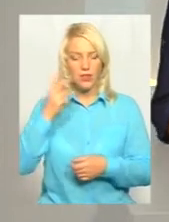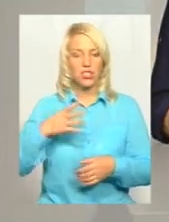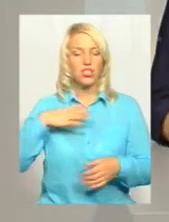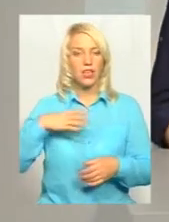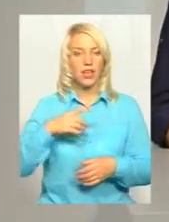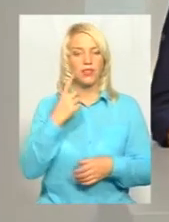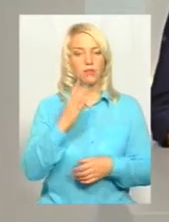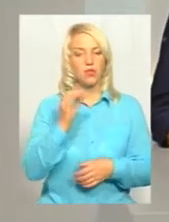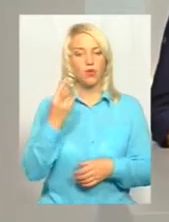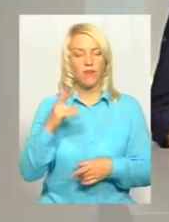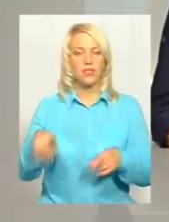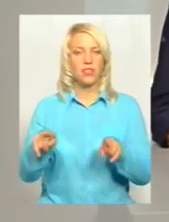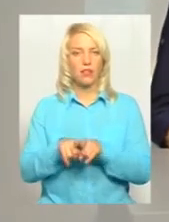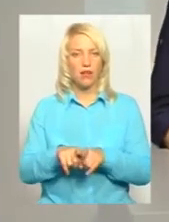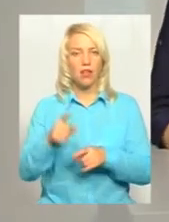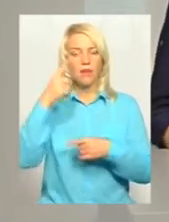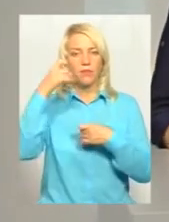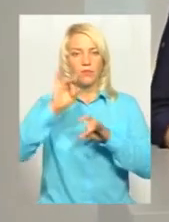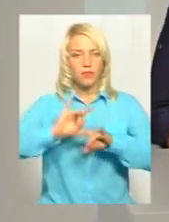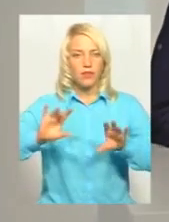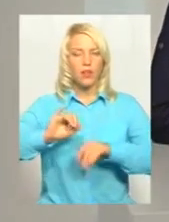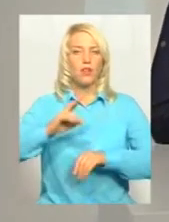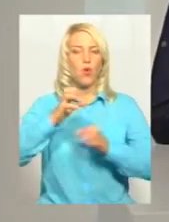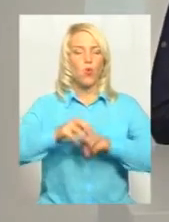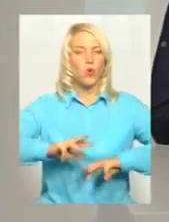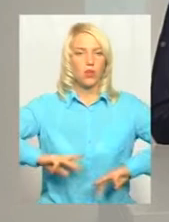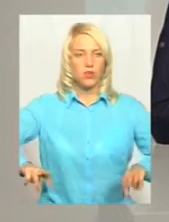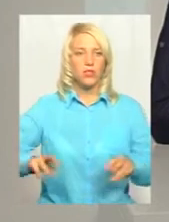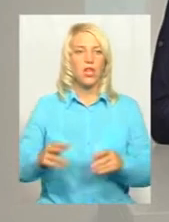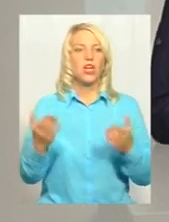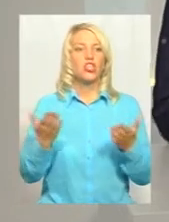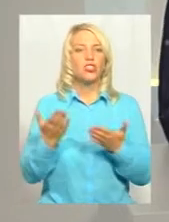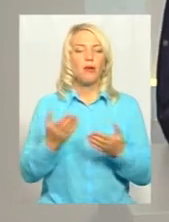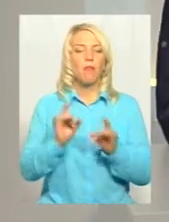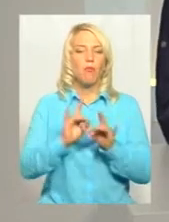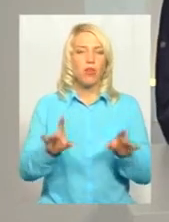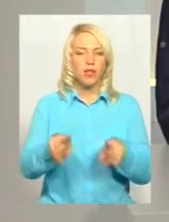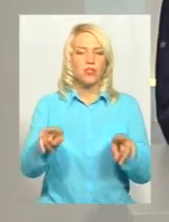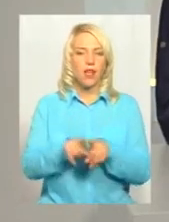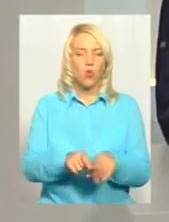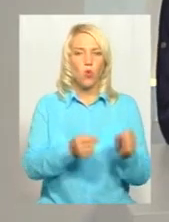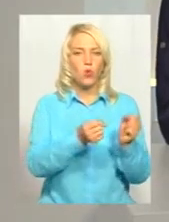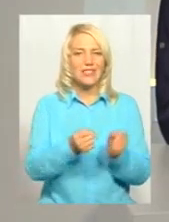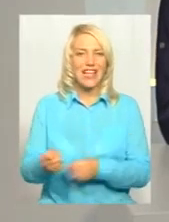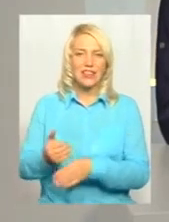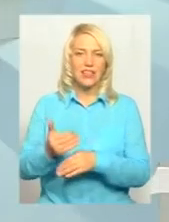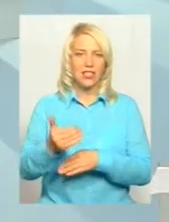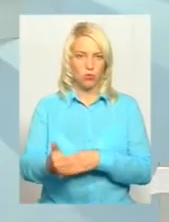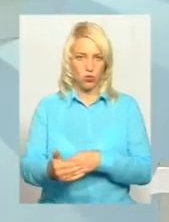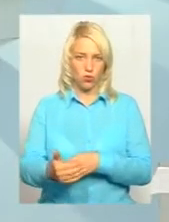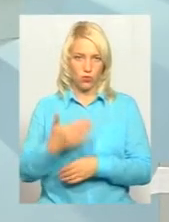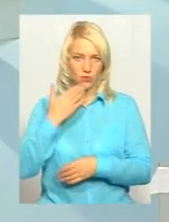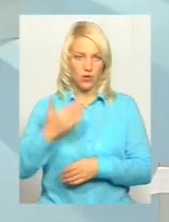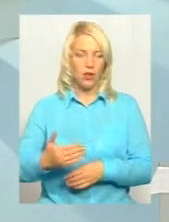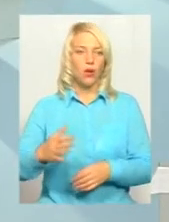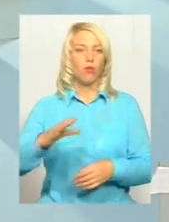впродовж літа анонсували урядовці. Пан Миколо, чим в уряді або Мінсоцполітики пояснюють таку затримку? Ну, дивіться, були